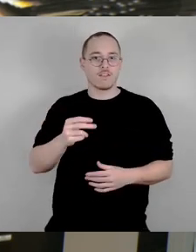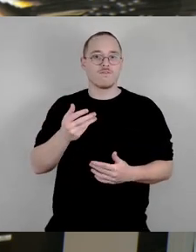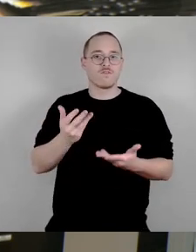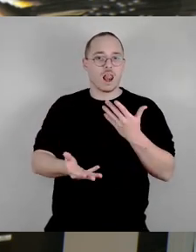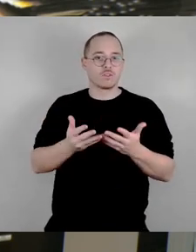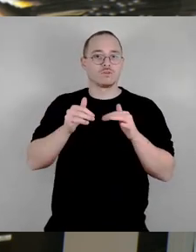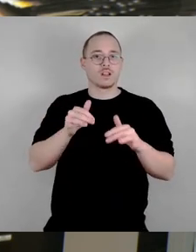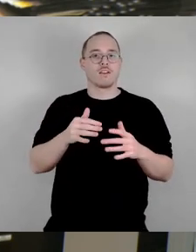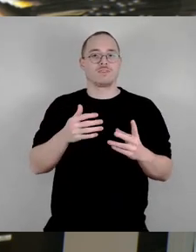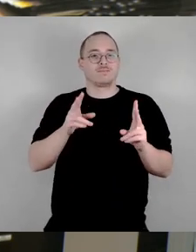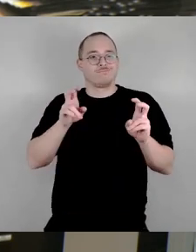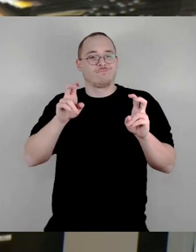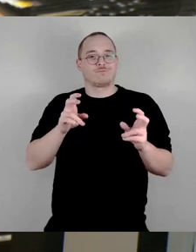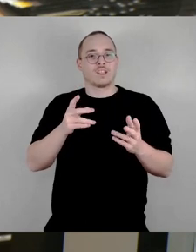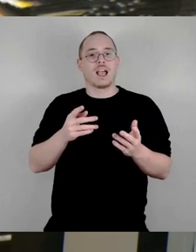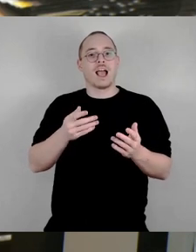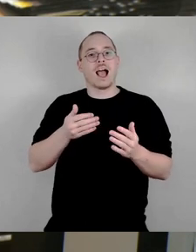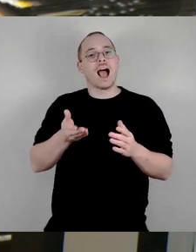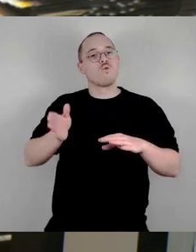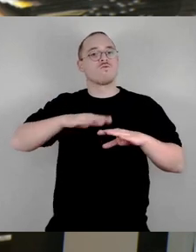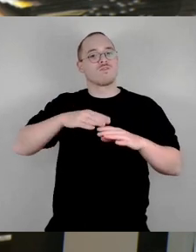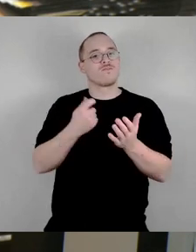Lehrbuch, man geht in die Kommunikation,